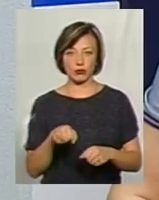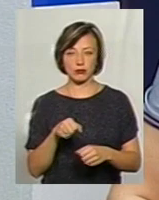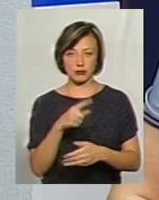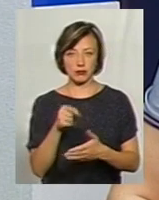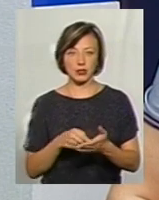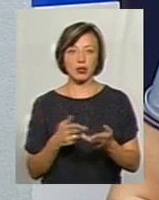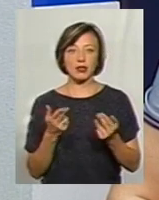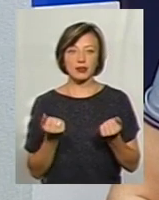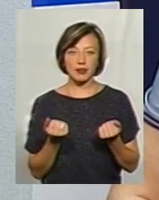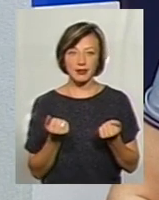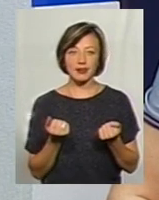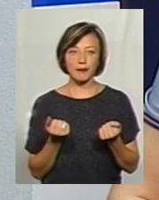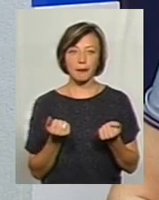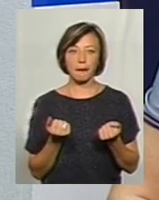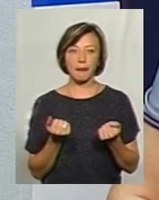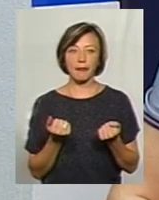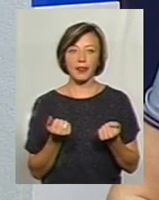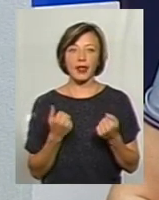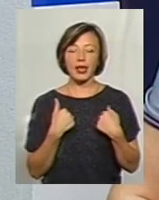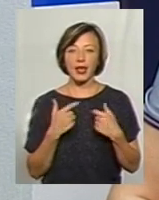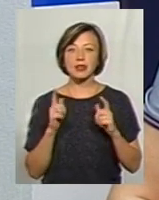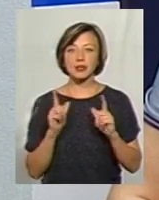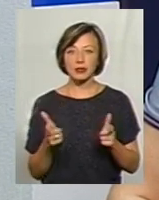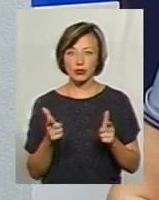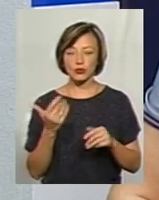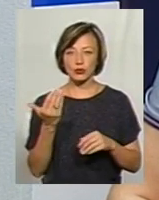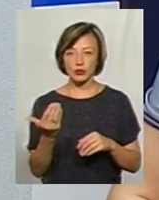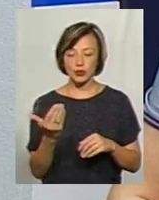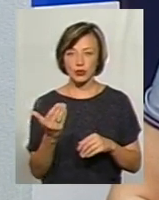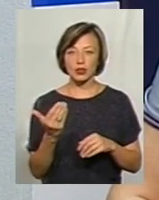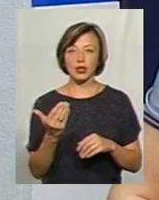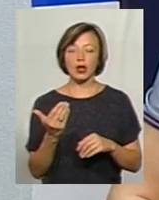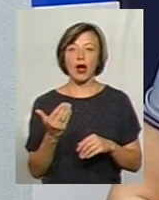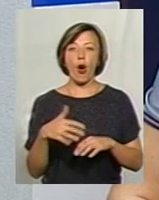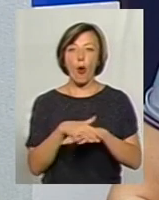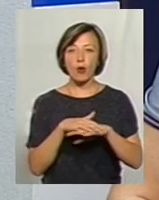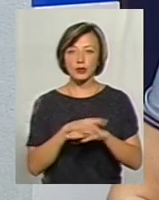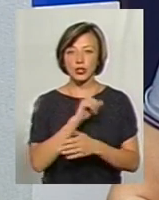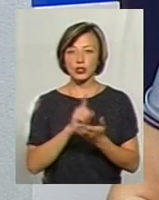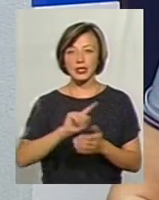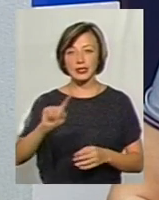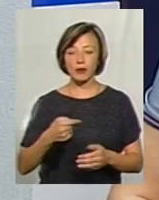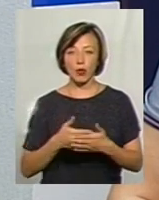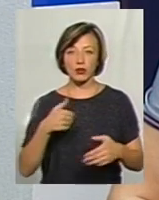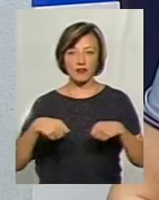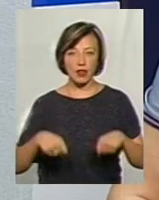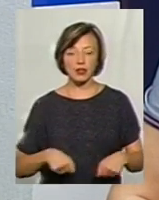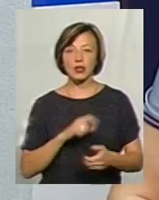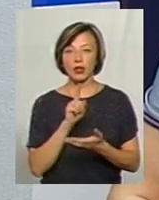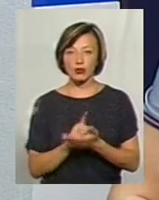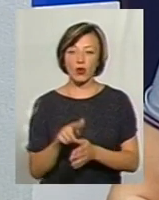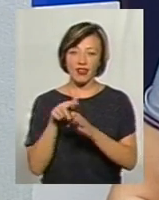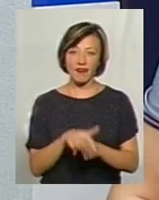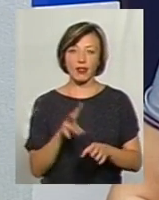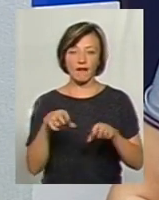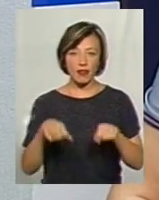Погодьтесь. Ну, я соглашусь с бывшим народным депутатом. Он правильно сказал, что общество должно требовать от власти. Оно должно давить на власть.